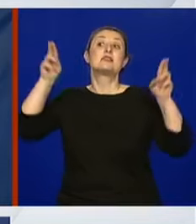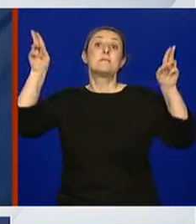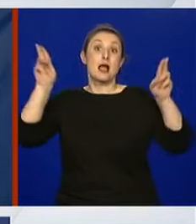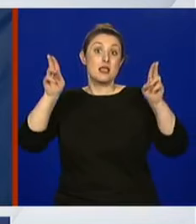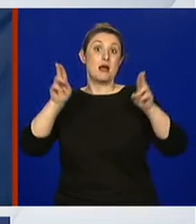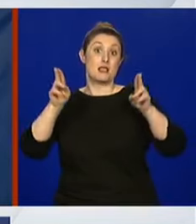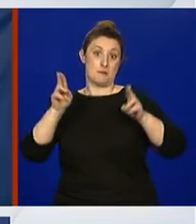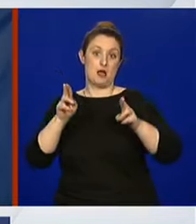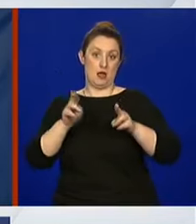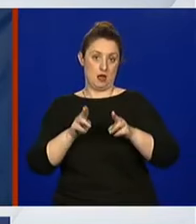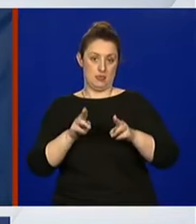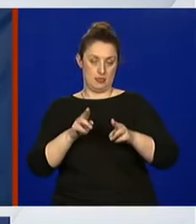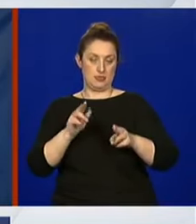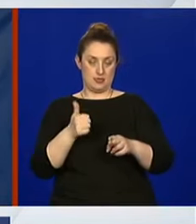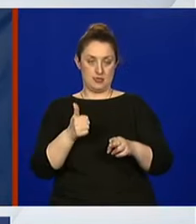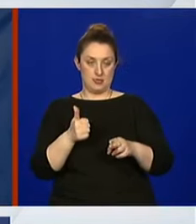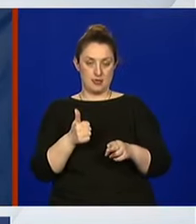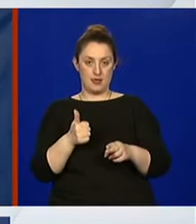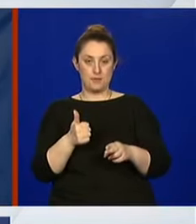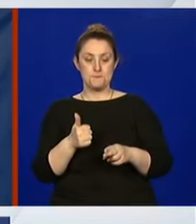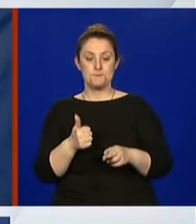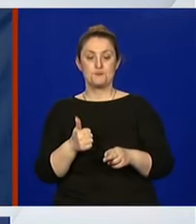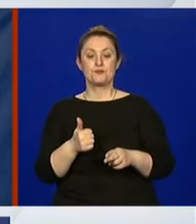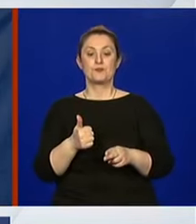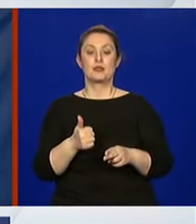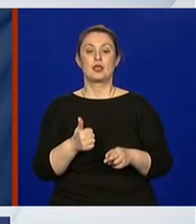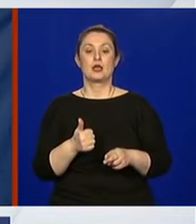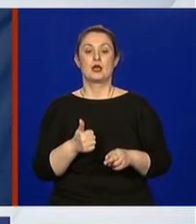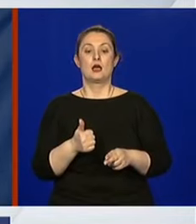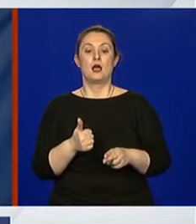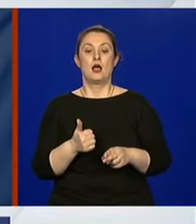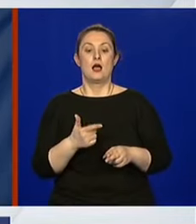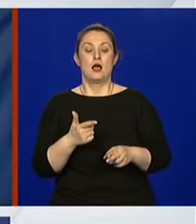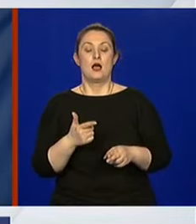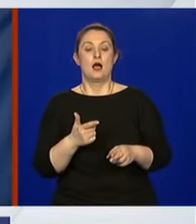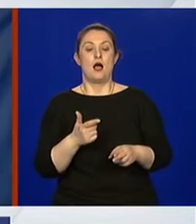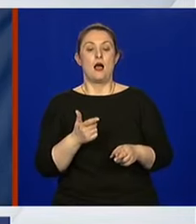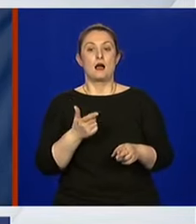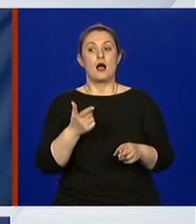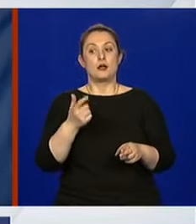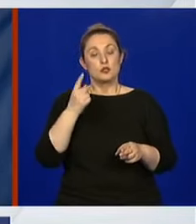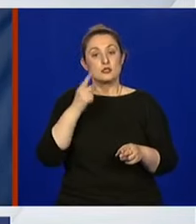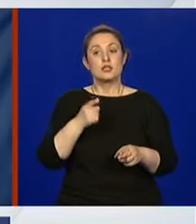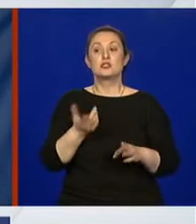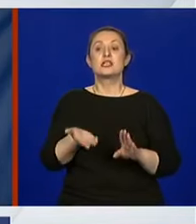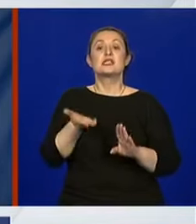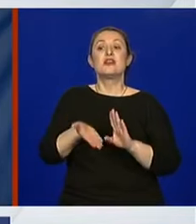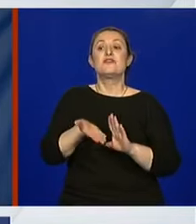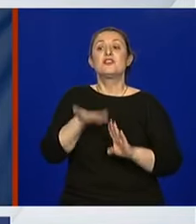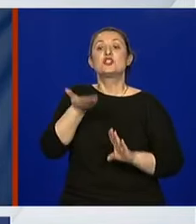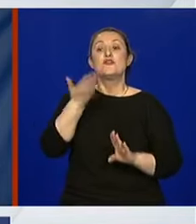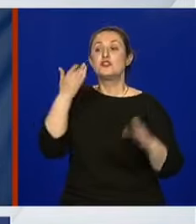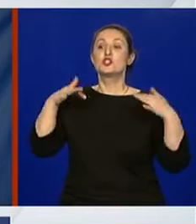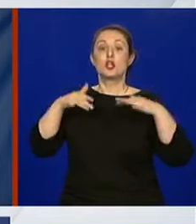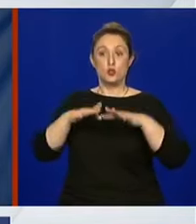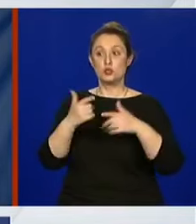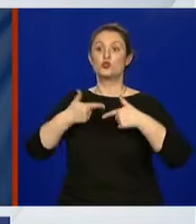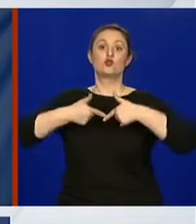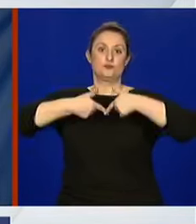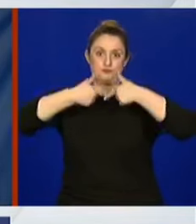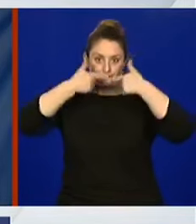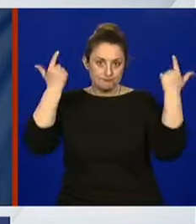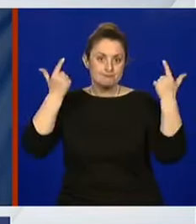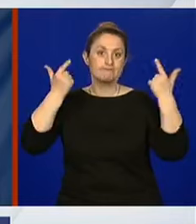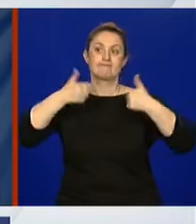slučajeva što mi pripisujemo sve i većoj razini svjesnosti, ljudi